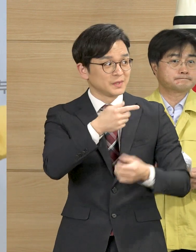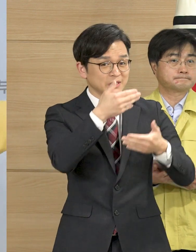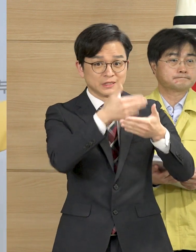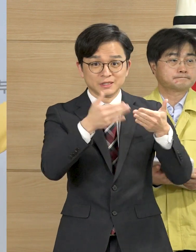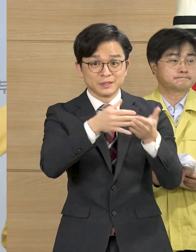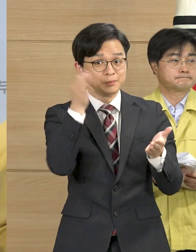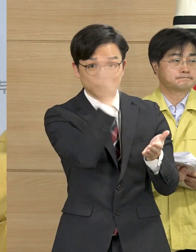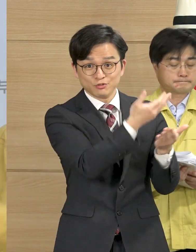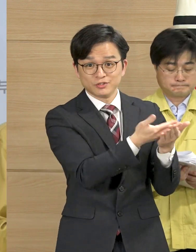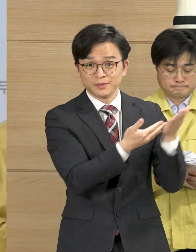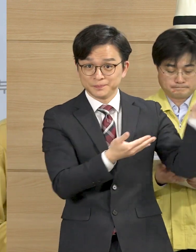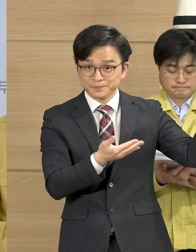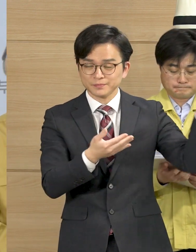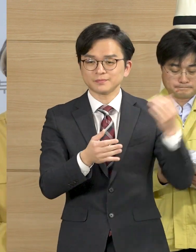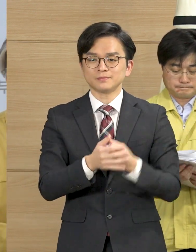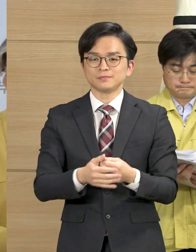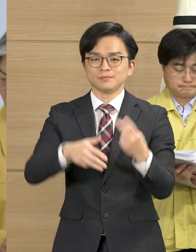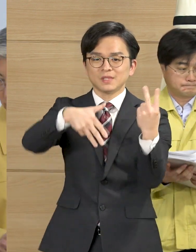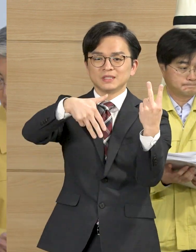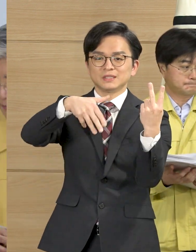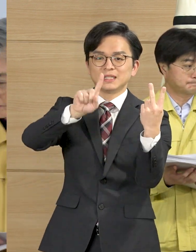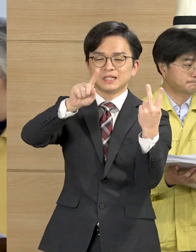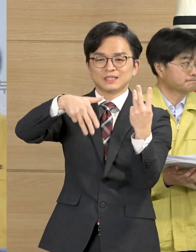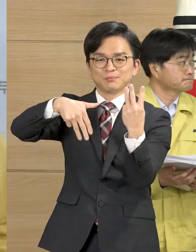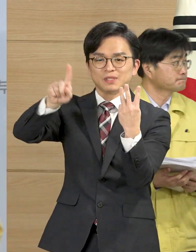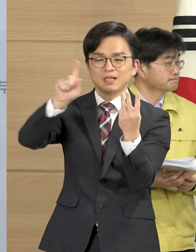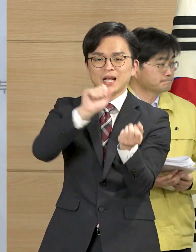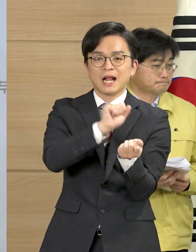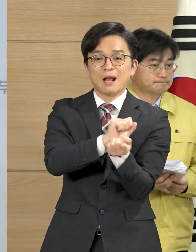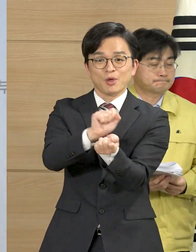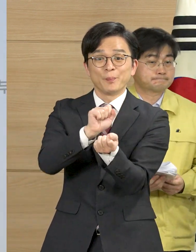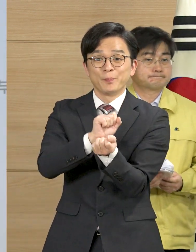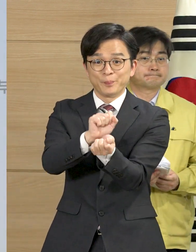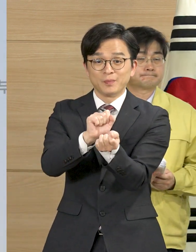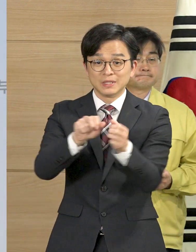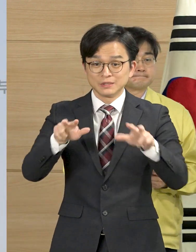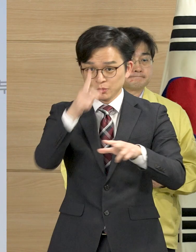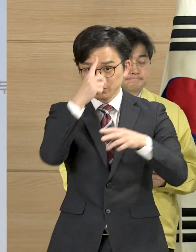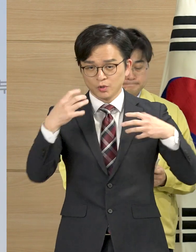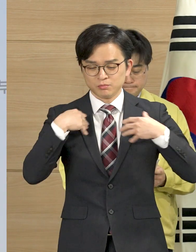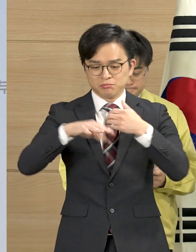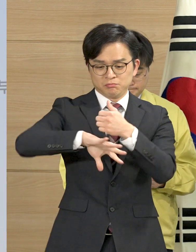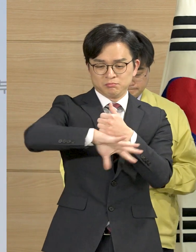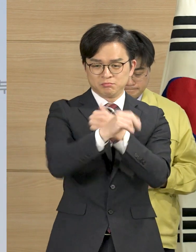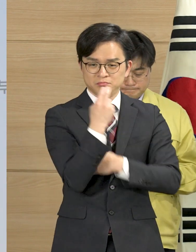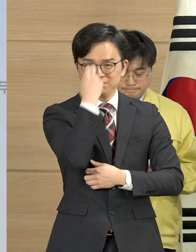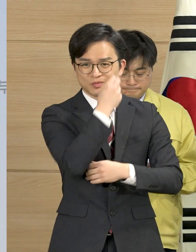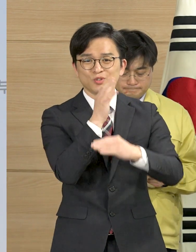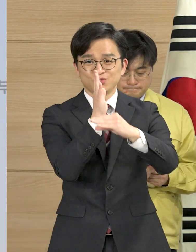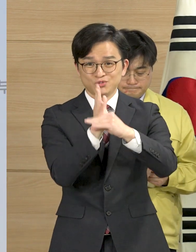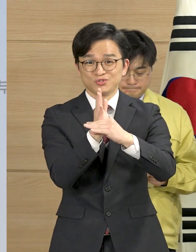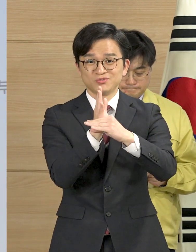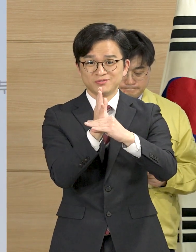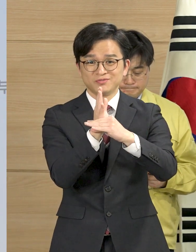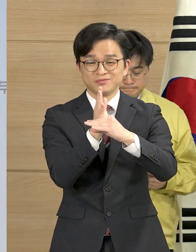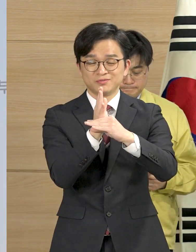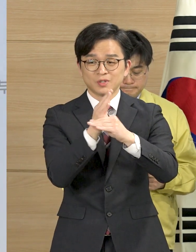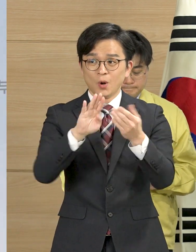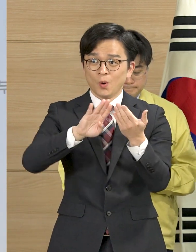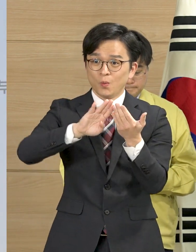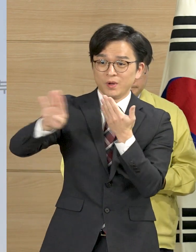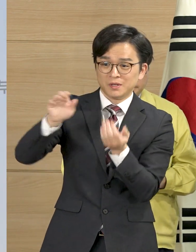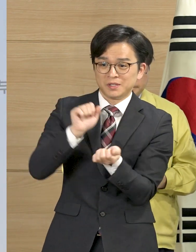여기 이 그림을 보시면 2차, 3차 감염은 다 방역당국이 관리 중인 접촉자 중에서